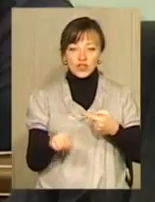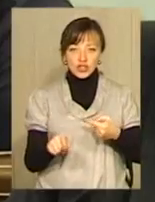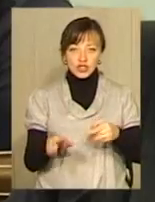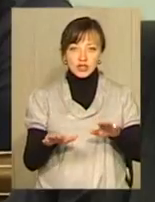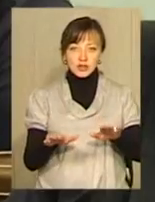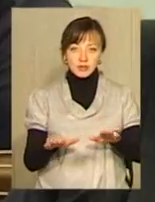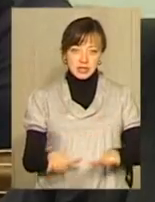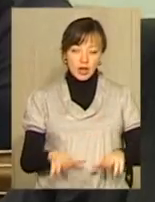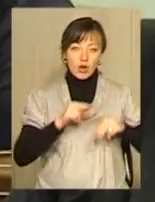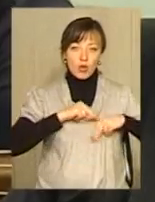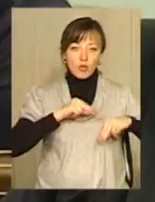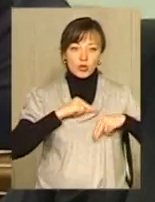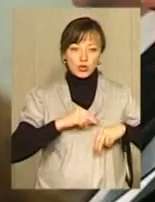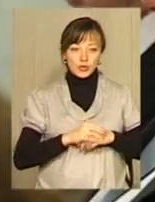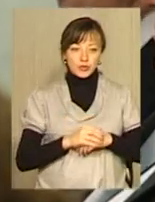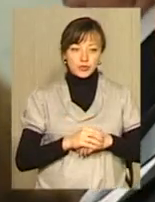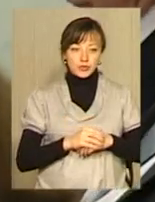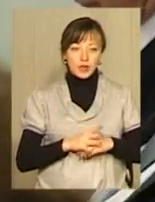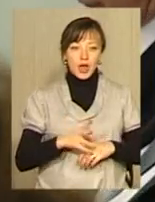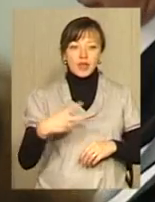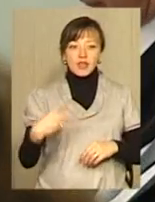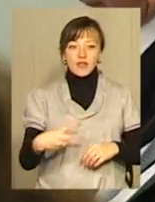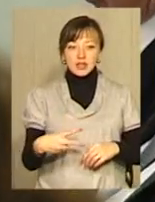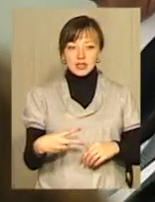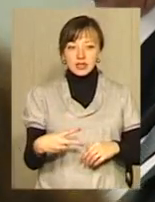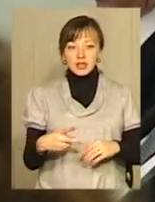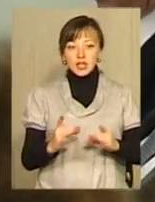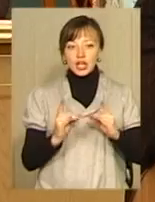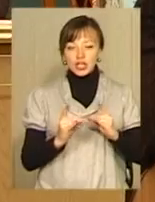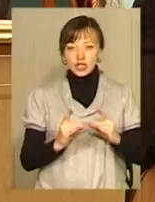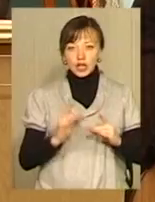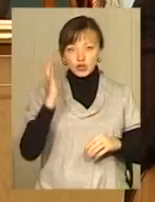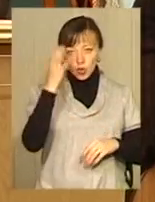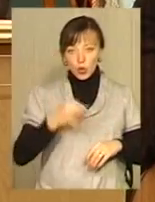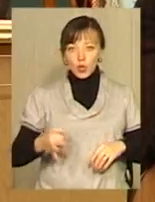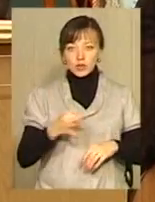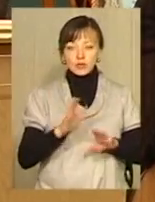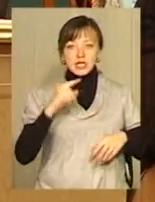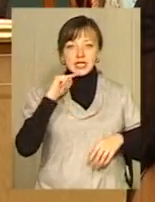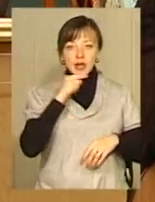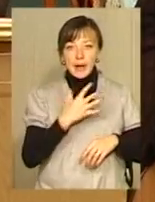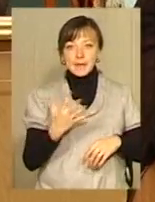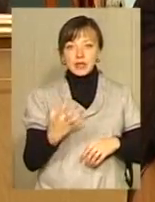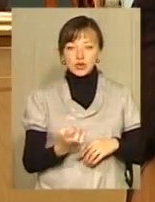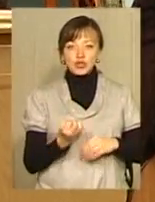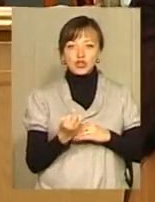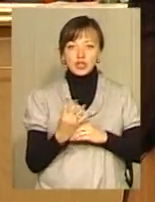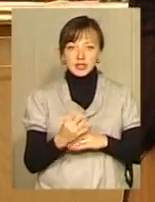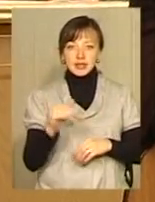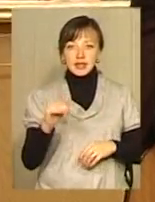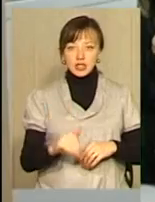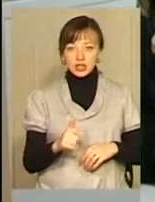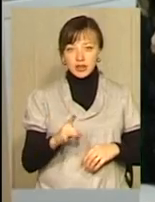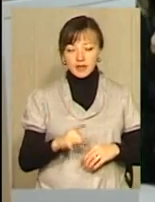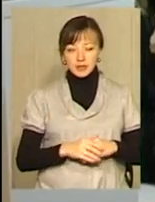місцях. На 20 ліжках Чорноустрівської лікарні буде зекономлено 514 тисяч